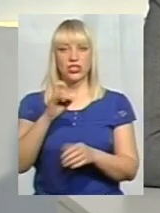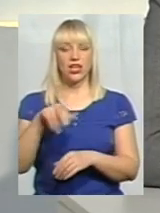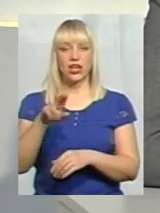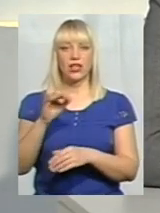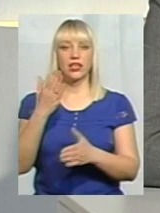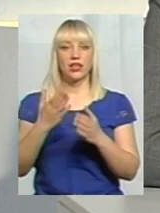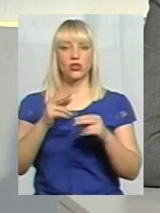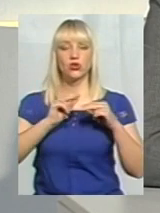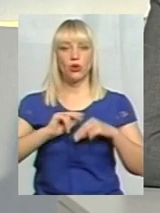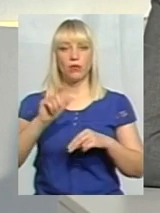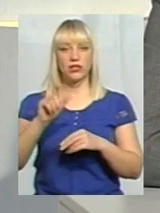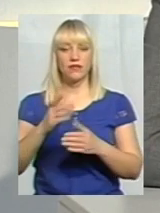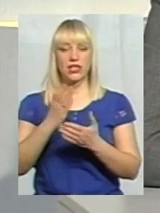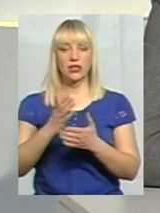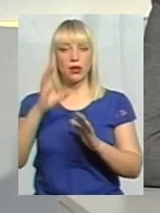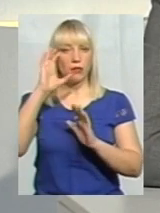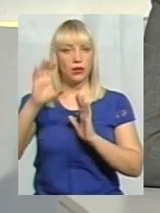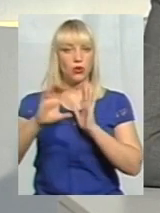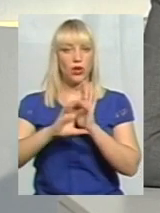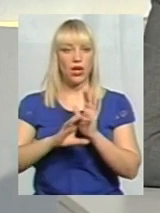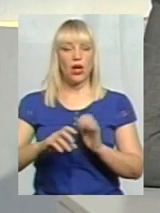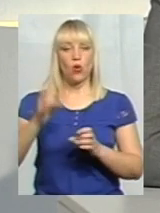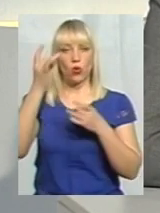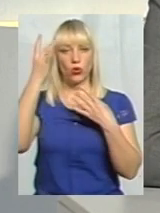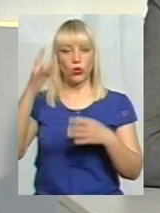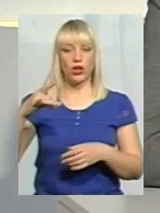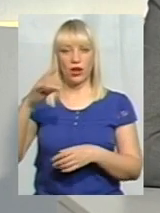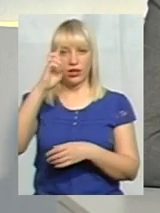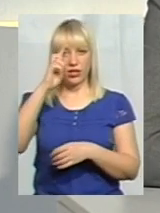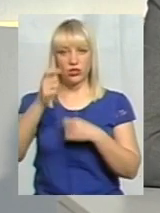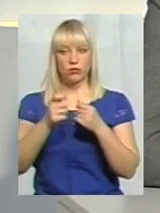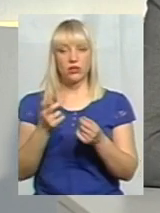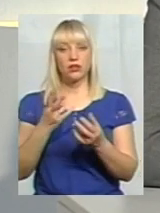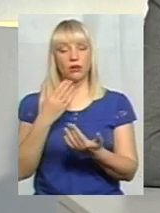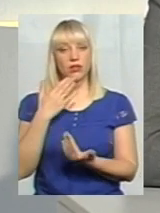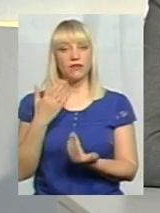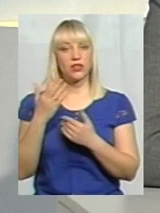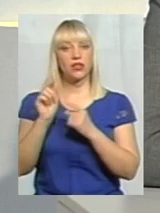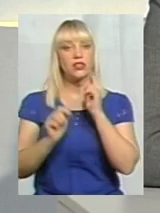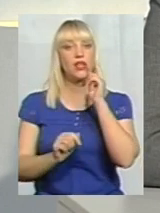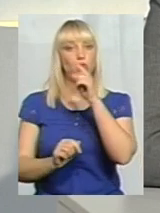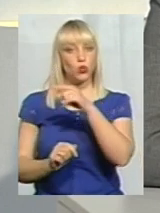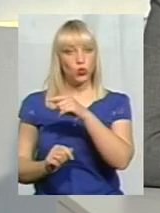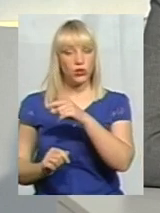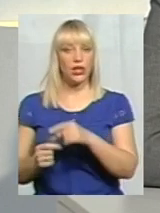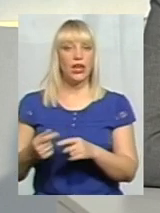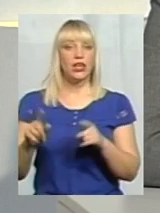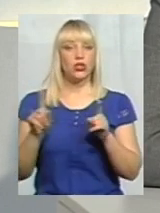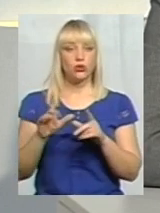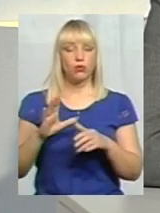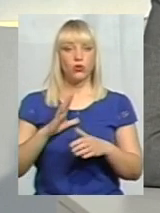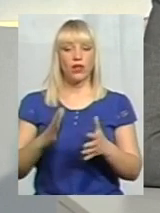знаходиться у підпорядкуванні відділу культури райдержадміністрації, потрібно, звичайно, звертатися туди. І для того, щоб була висна